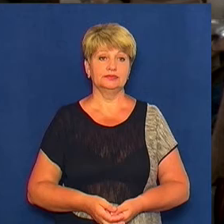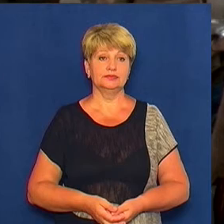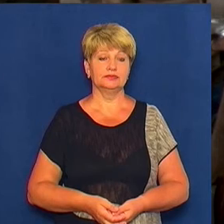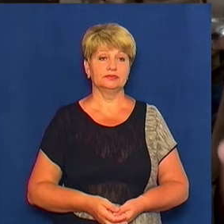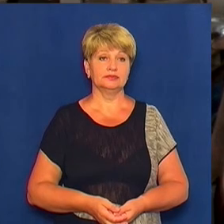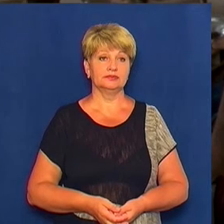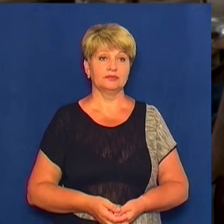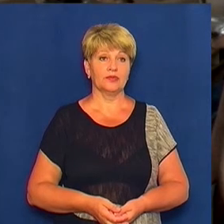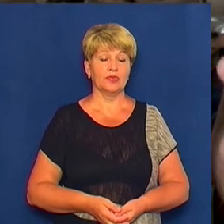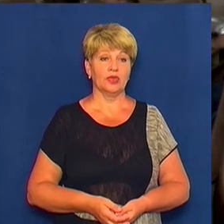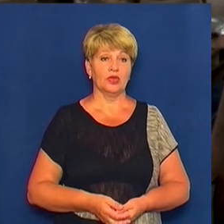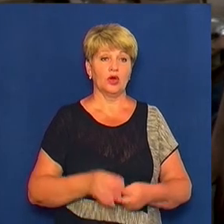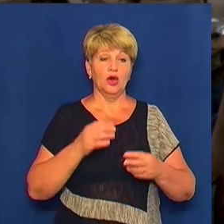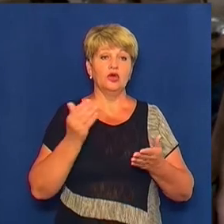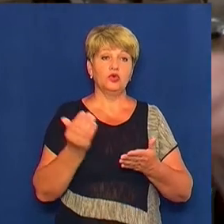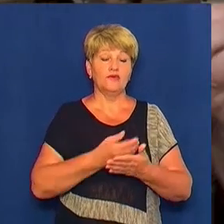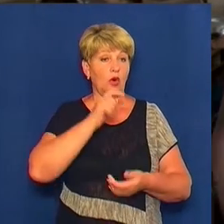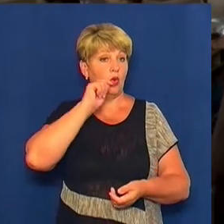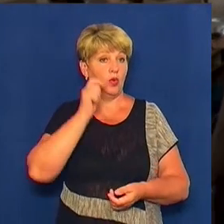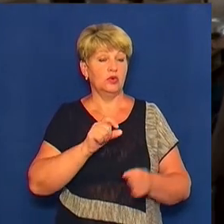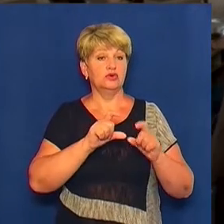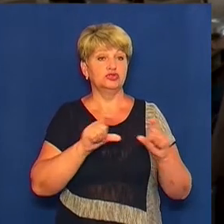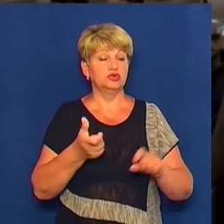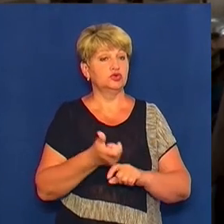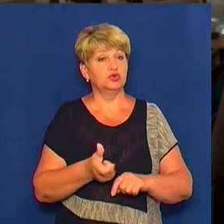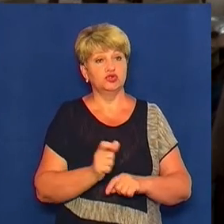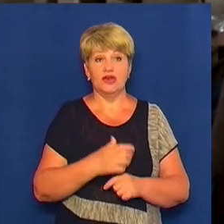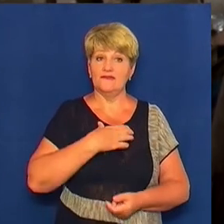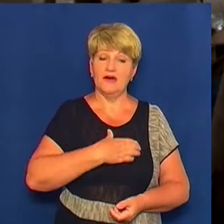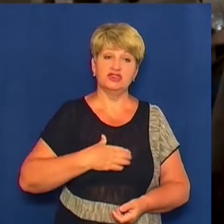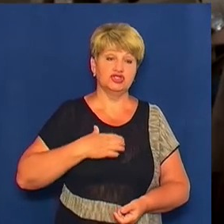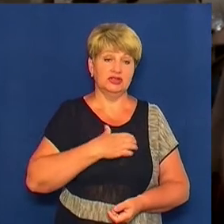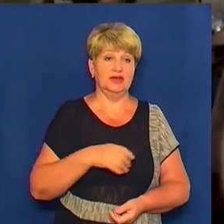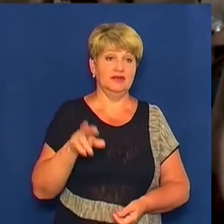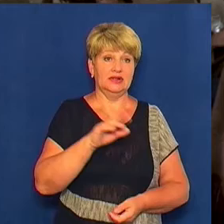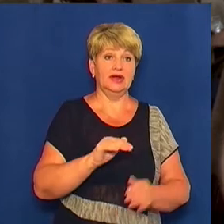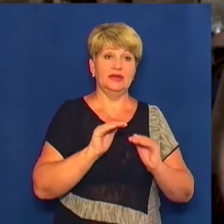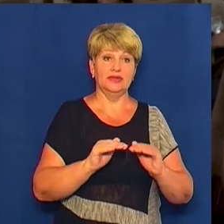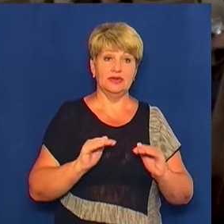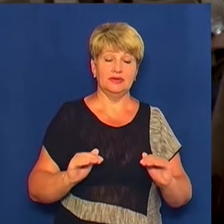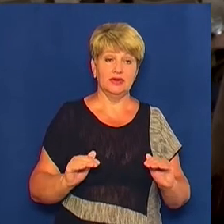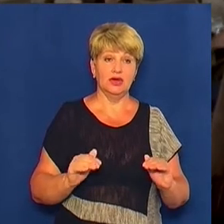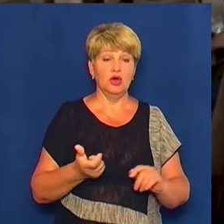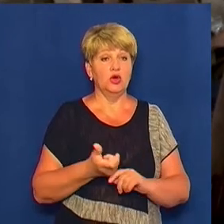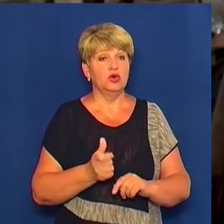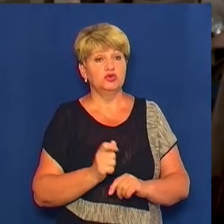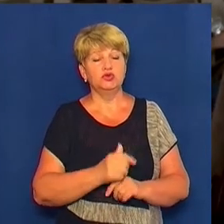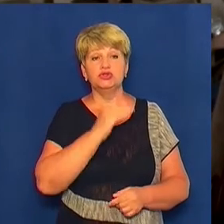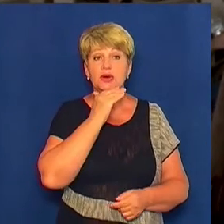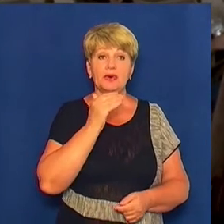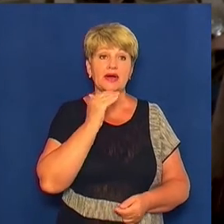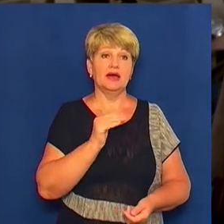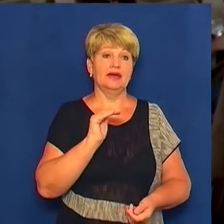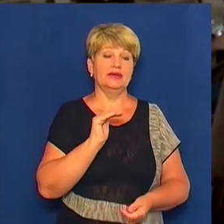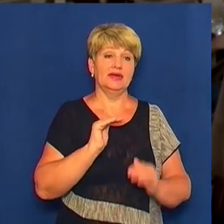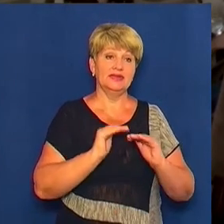Нова українська школа, вона дуже важлива для дітей, тому що дуже багато директорів